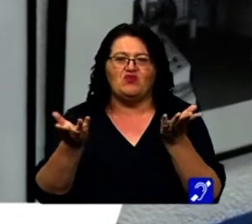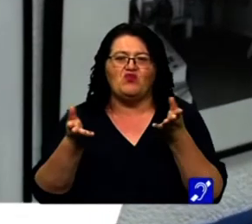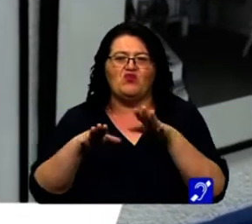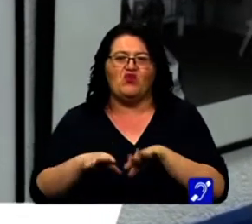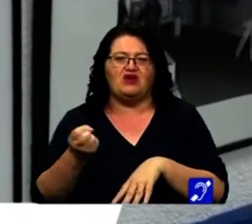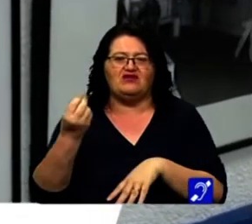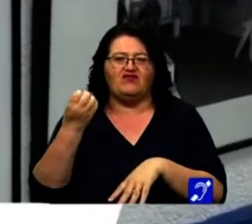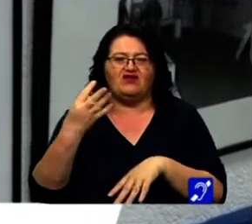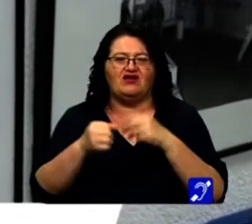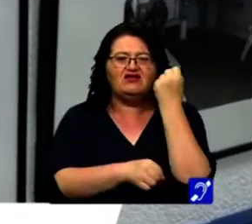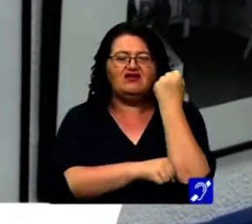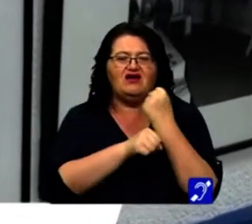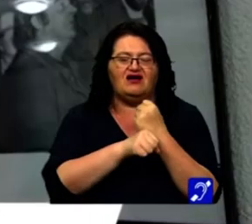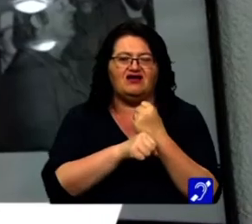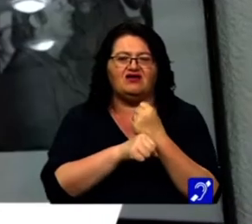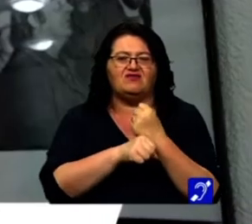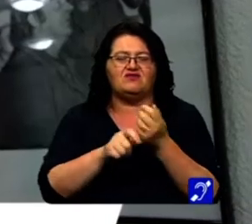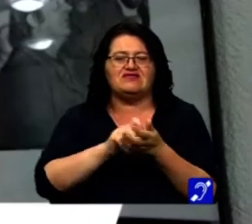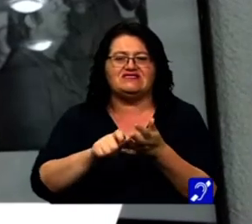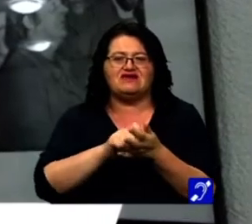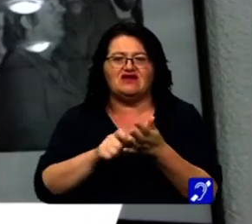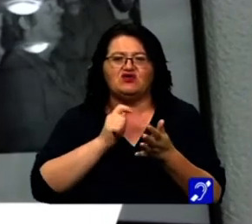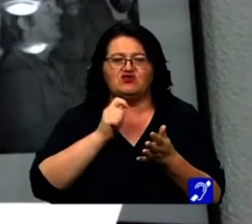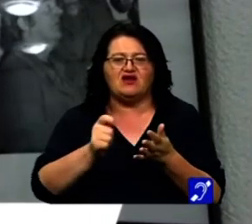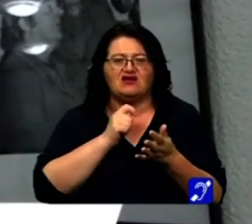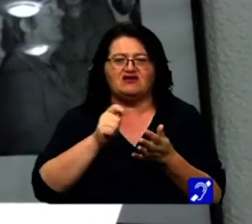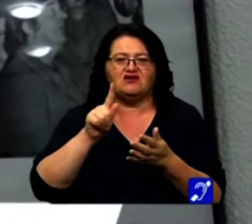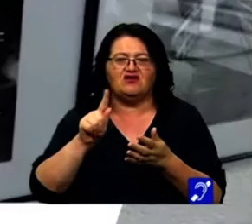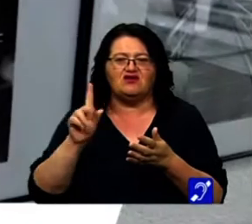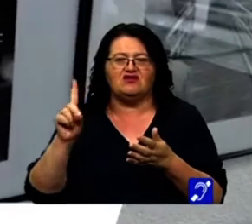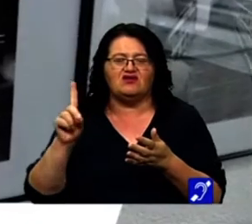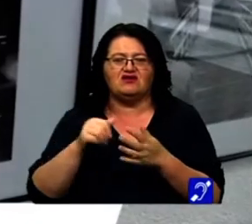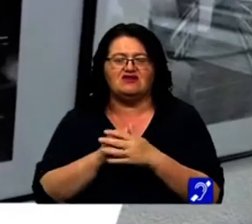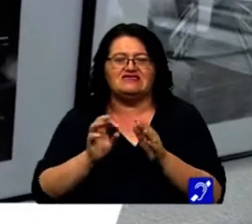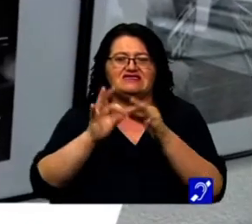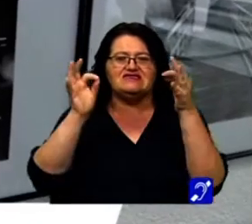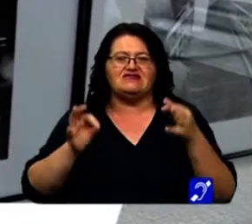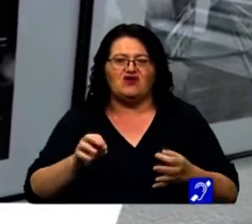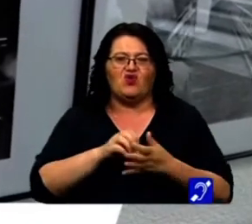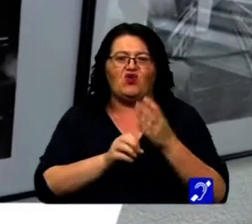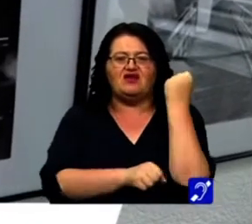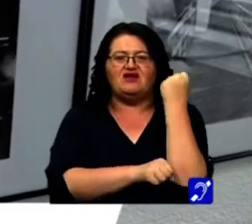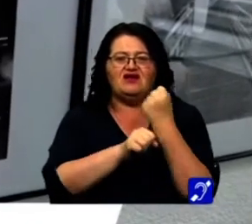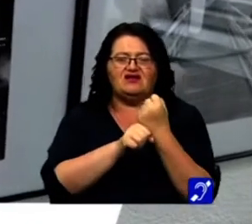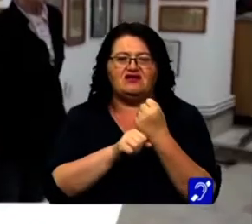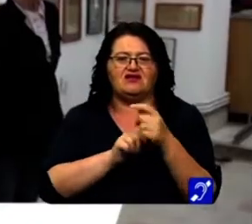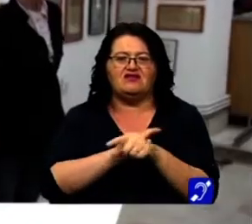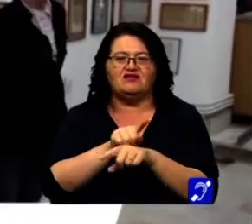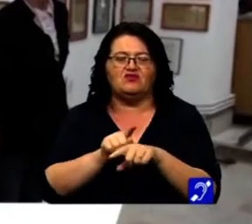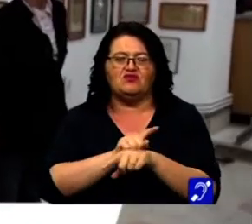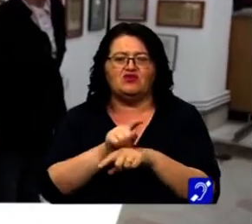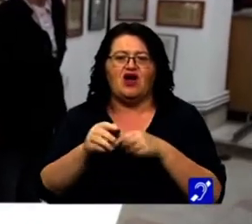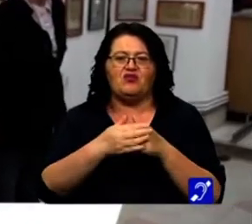furnalilor reșițene. Nota la acel moment jurnalistul Gheorghe Dolot în ziarul local al Reșiței. Timpul